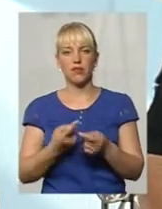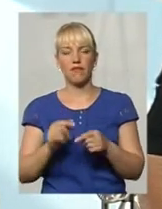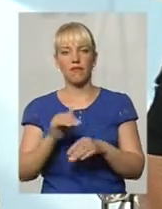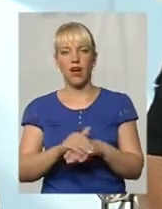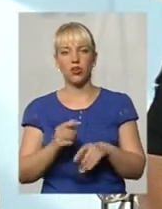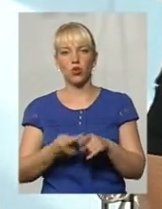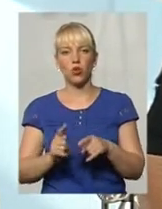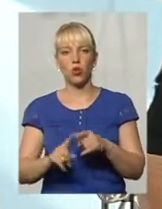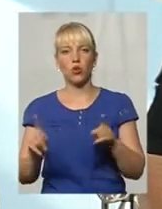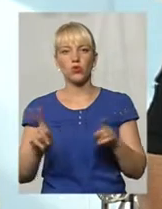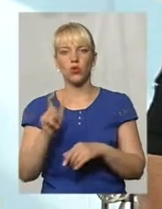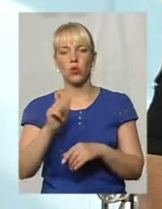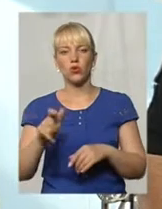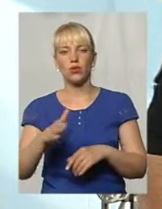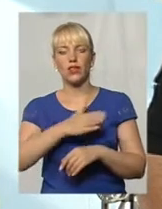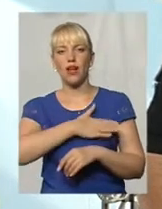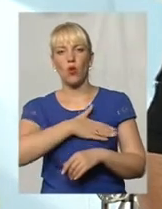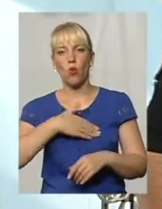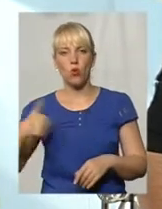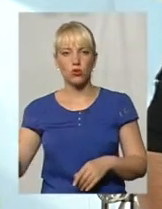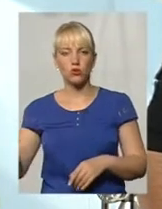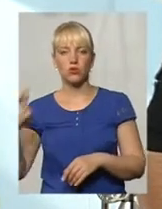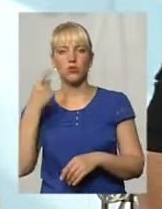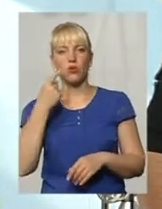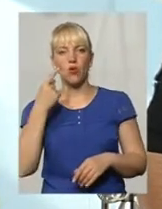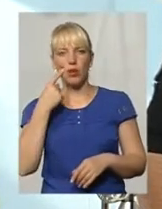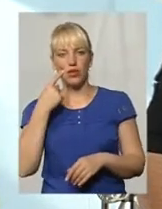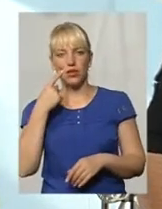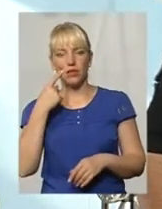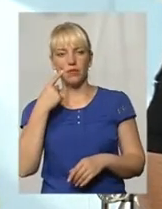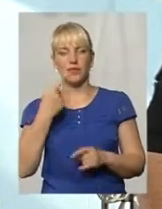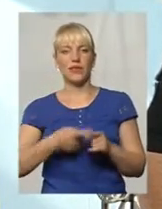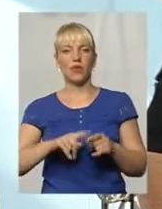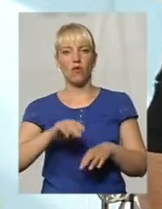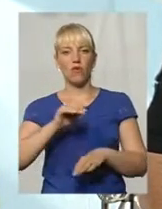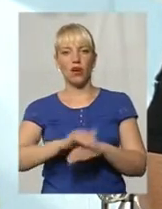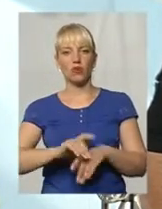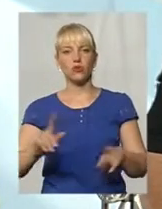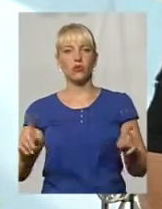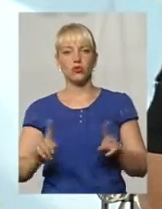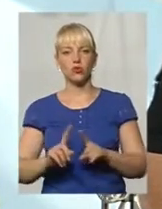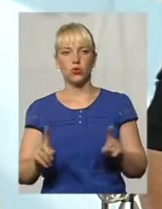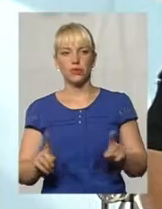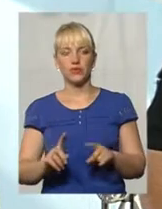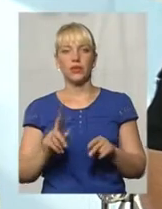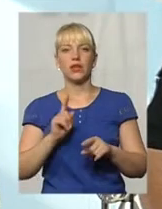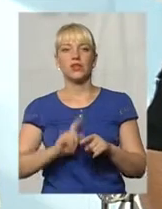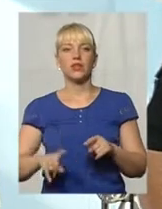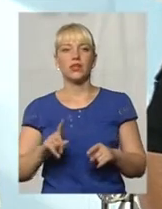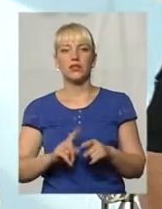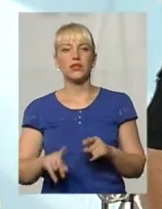люди не хочуть соромляться того факту, що швидше їм